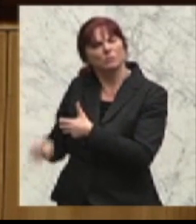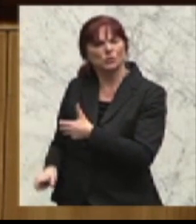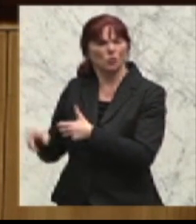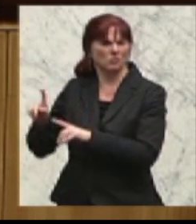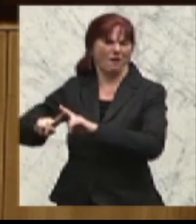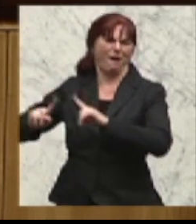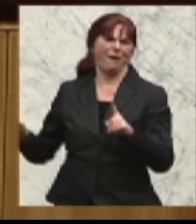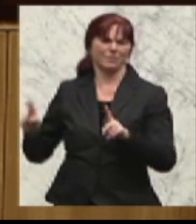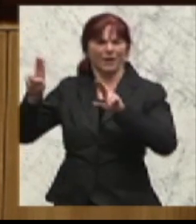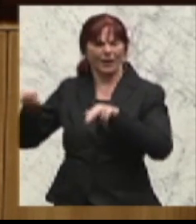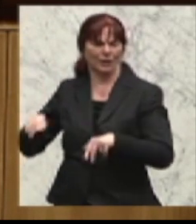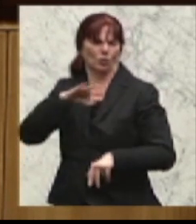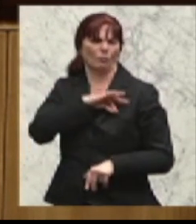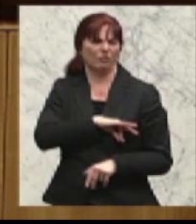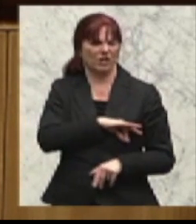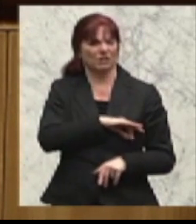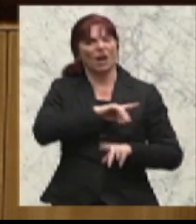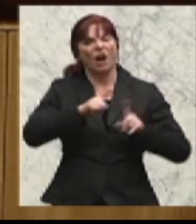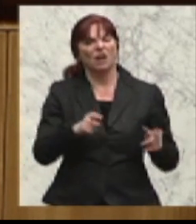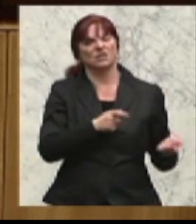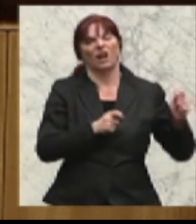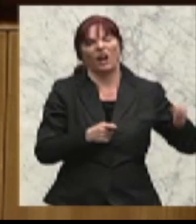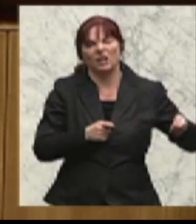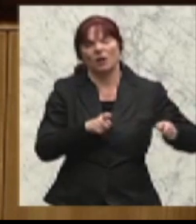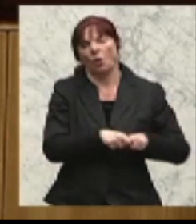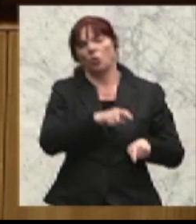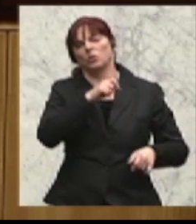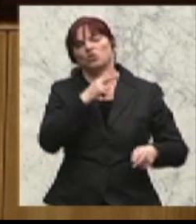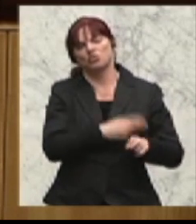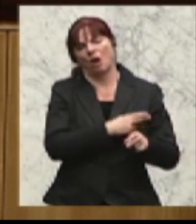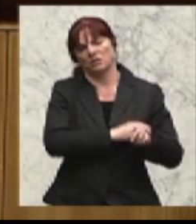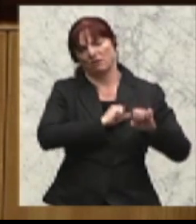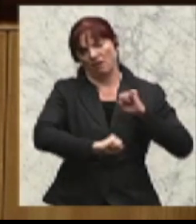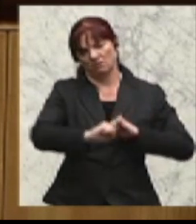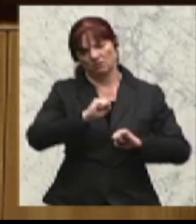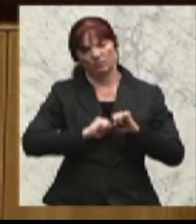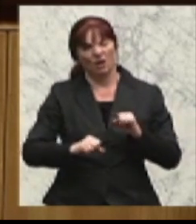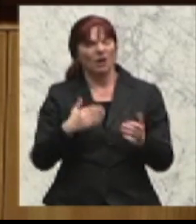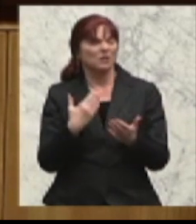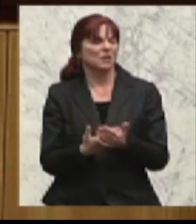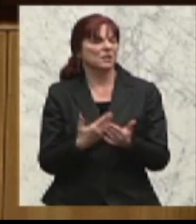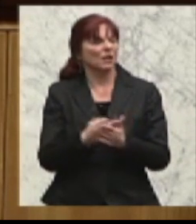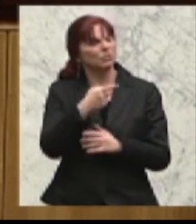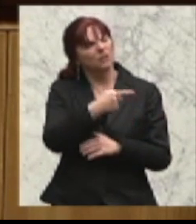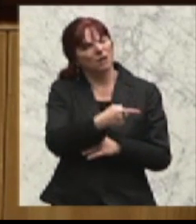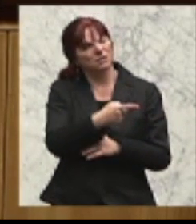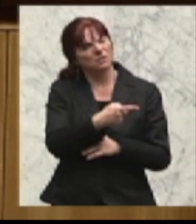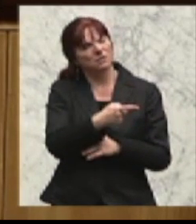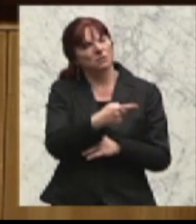Pflichte einnehmen muss, als wie ein Richter oder ein Staatsanwalt. Und so gesehen ist es eigentlich nur ein Attribut an die